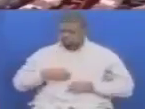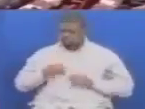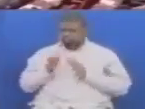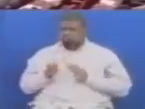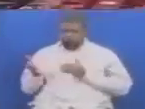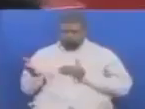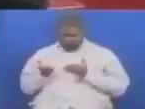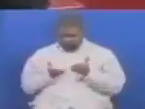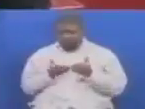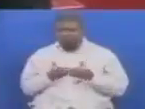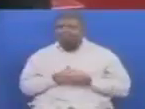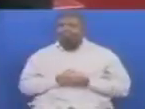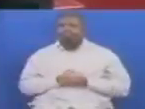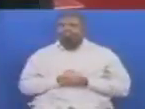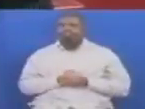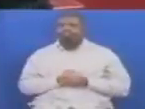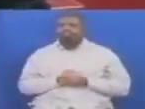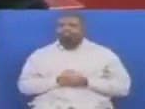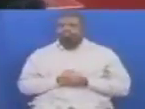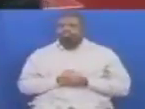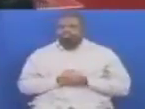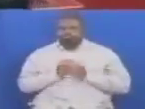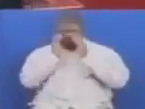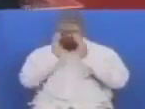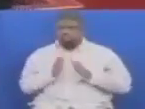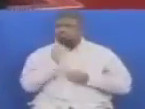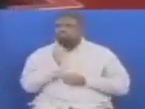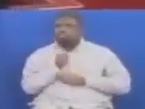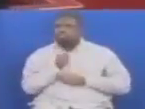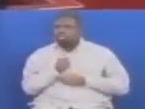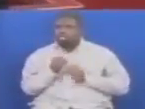Mwishmiwa speaker naomba kujibu usuala Mwishmiwa Vedast